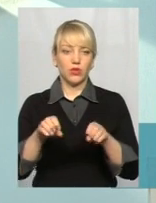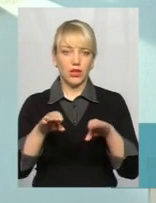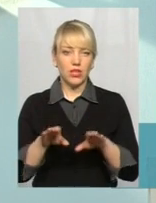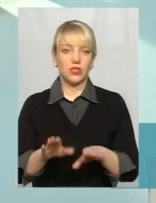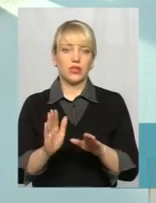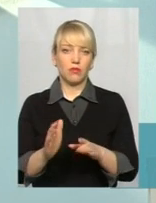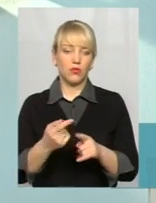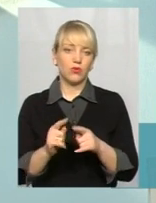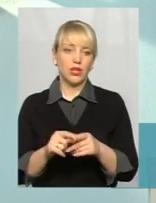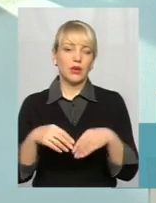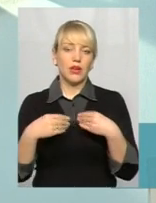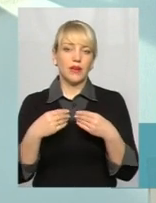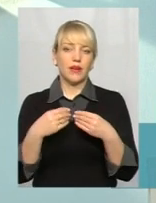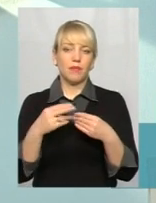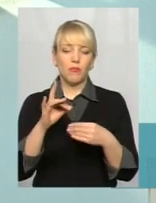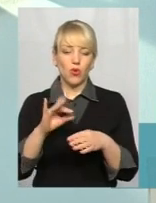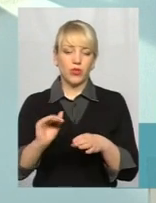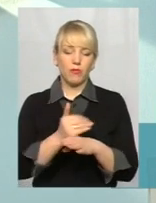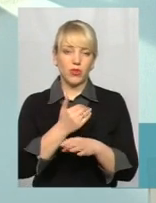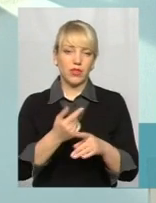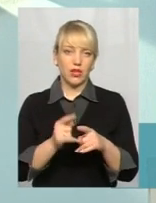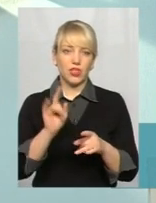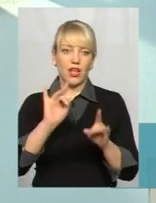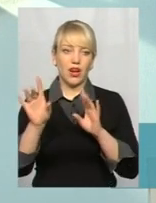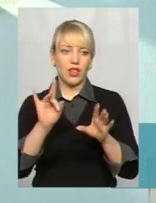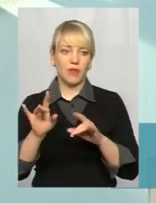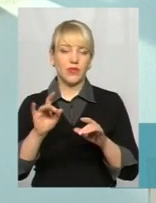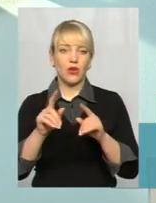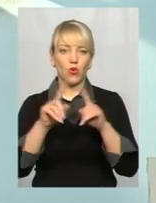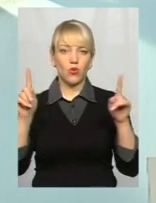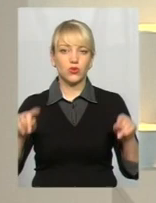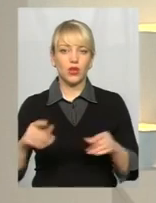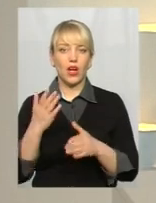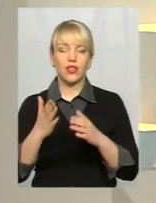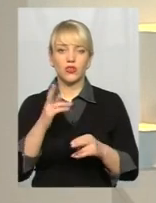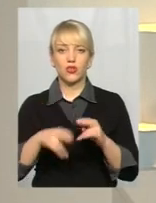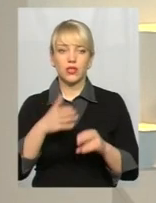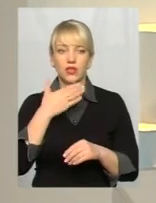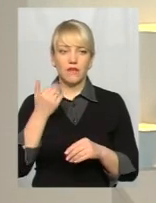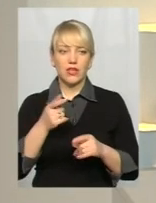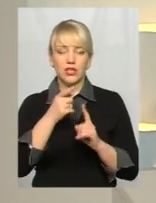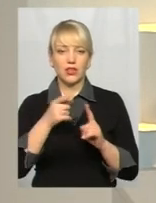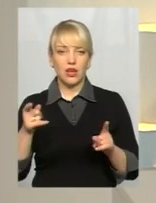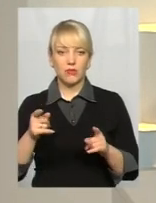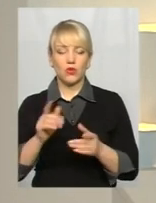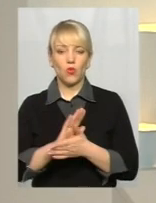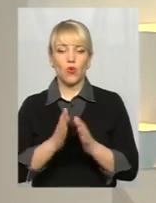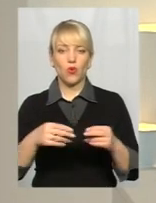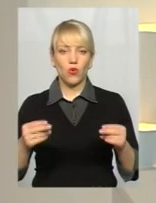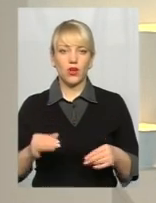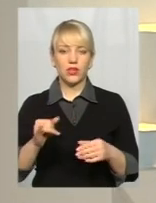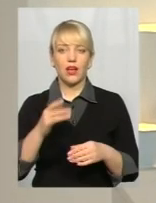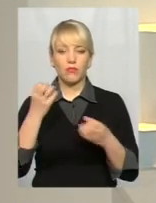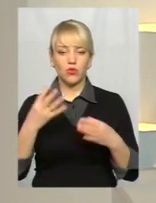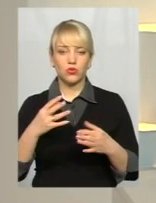доручення комунальному періоді про демонтаж тих чи інших рекламних конструкцій. А якщо не завершився ще термін угоди, а просто